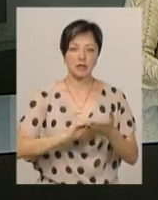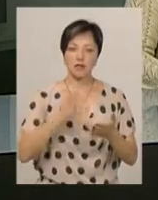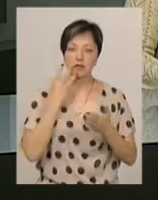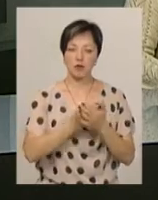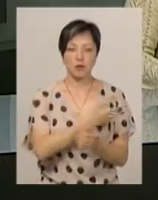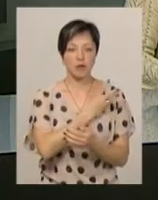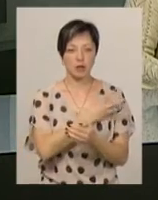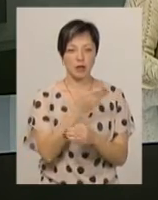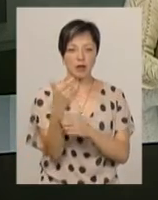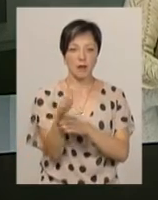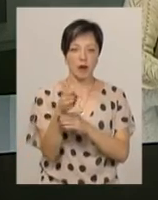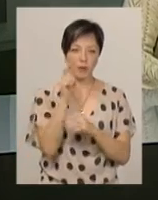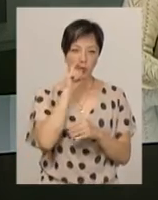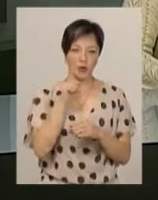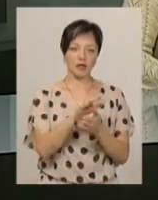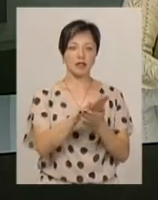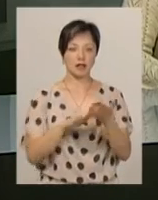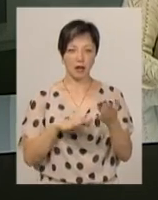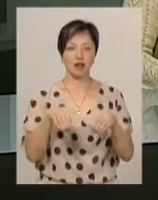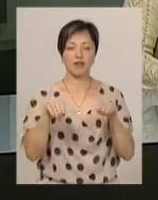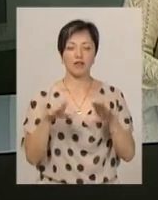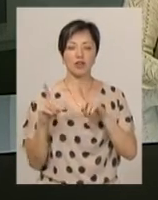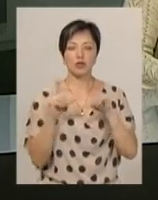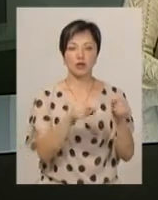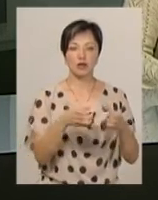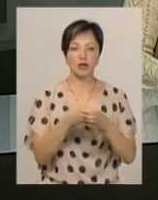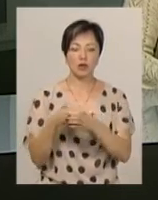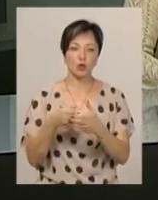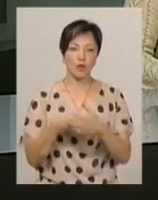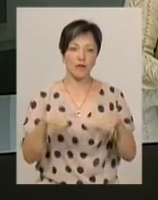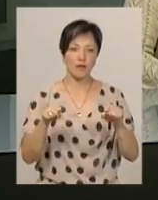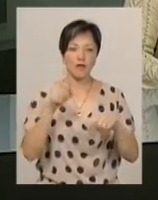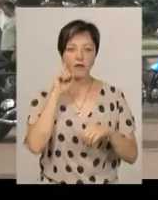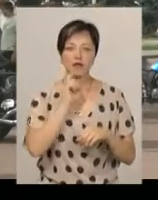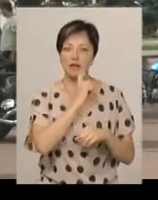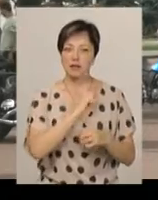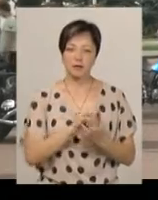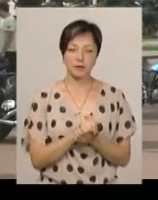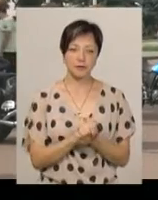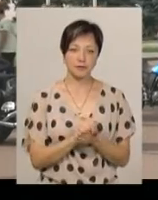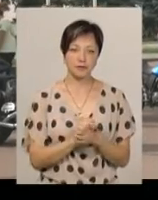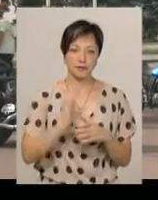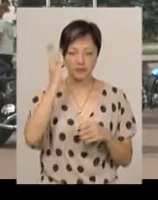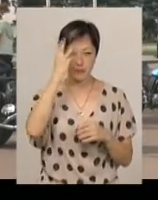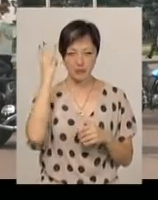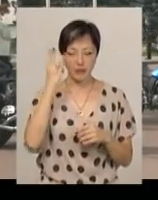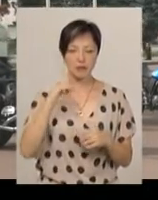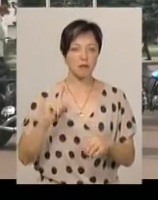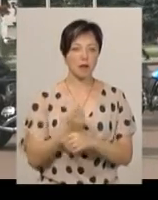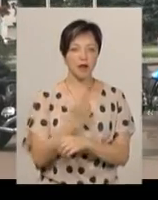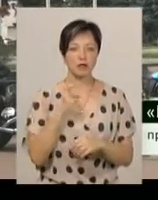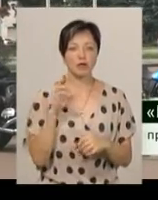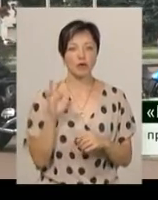побажання на прапорі України. Далі вирушили мотоколоною до Вінниці. Хмельницькому вперше, оскільки